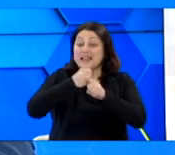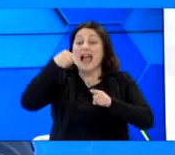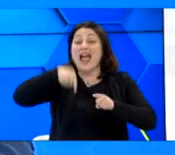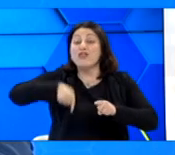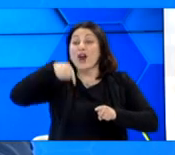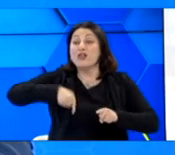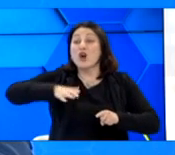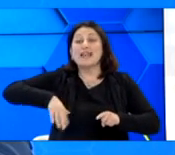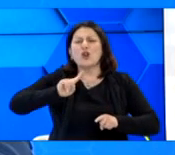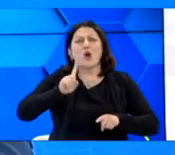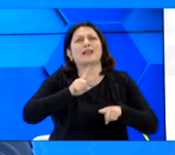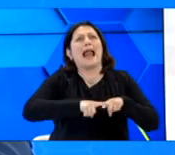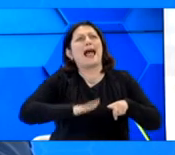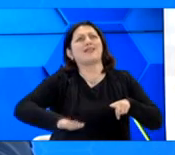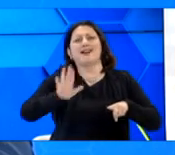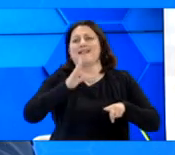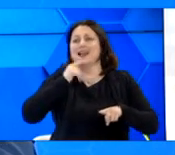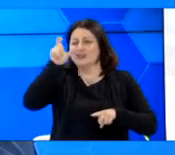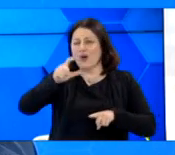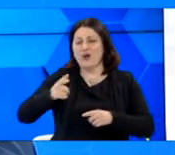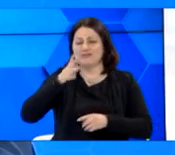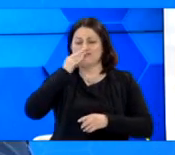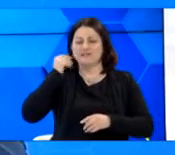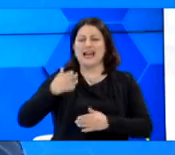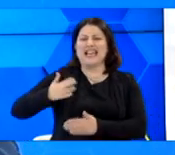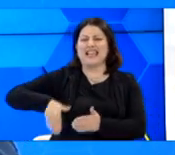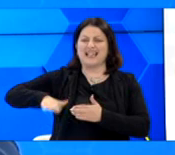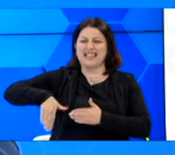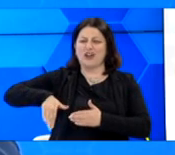αυτή η διοργάνωση ως κρητικός ή είστε και τοπικιστής.